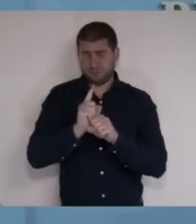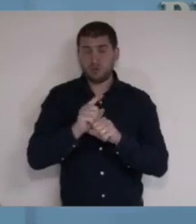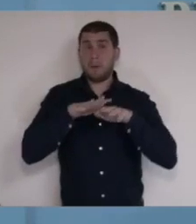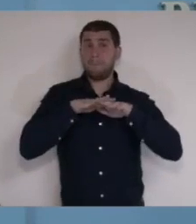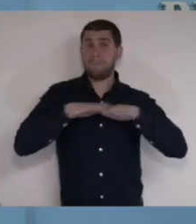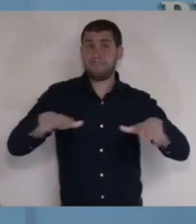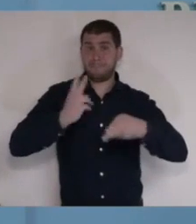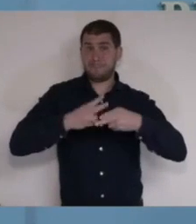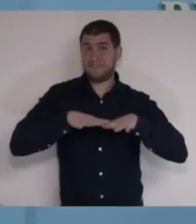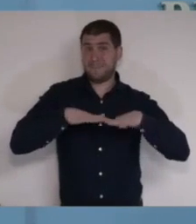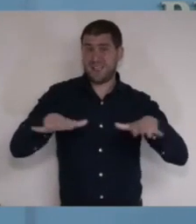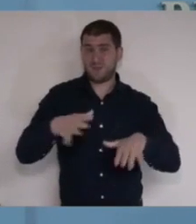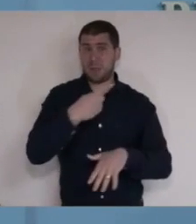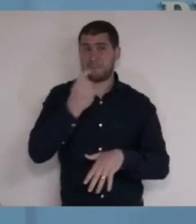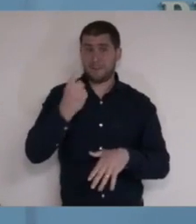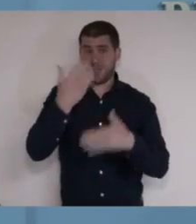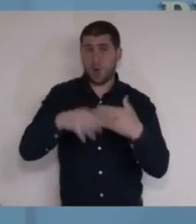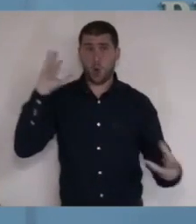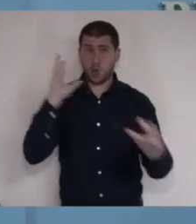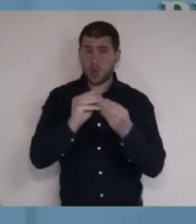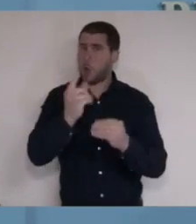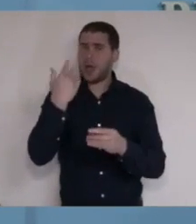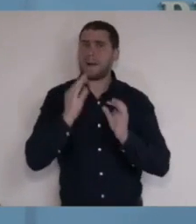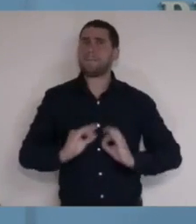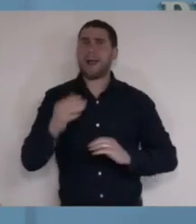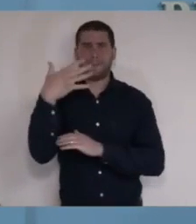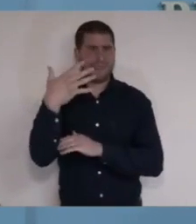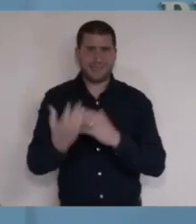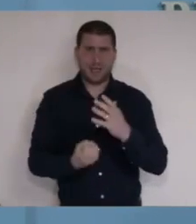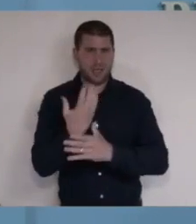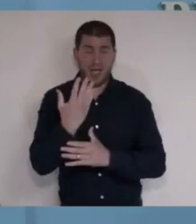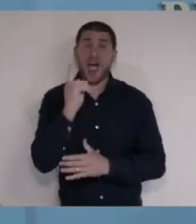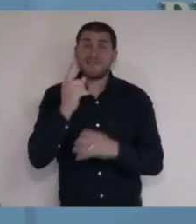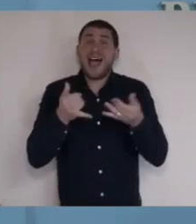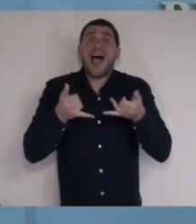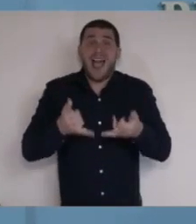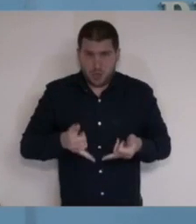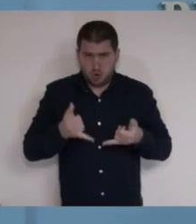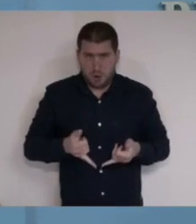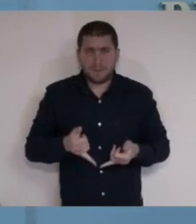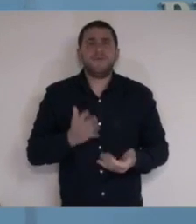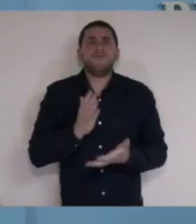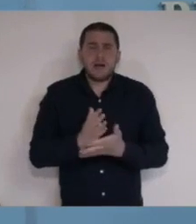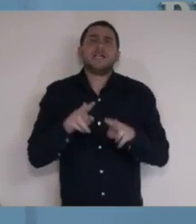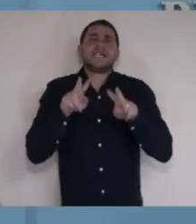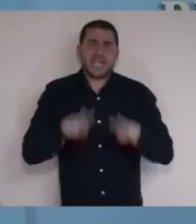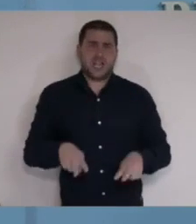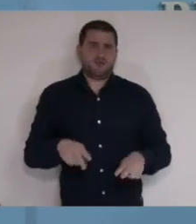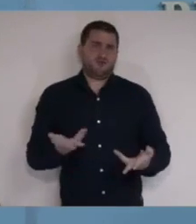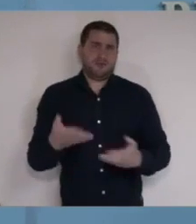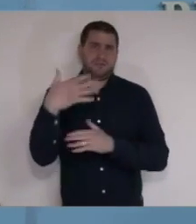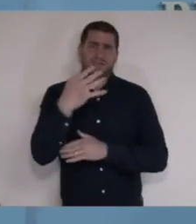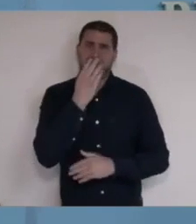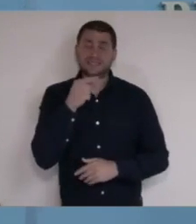הללו התחוללו במאות האחרונות, לא הייתה לנו מדינה. אבל היום, היום יש לנו